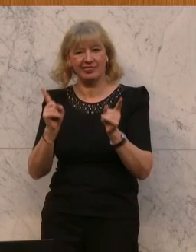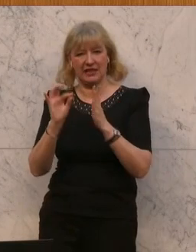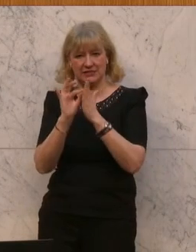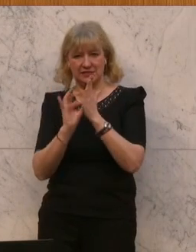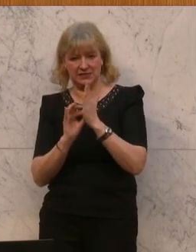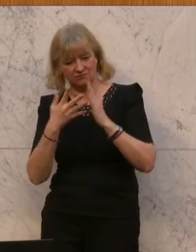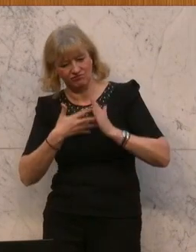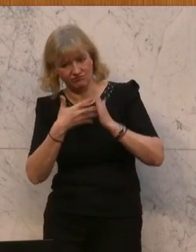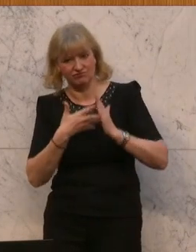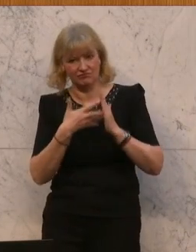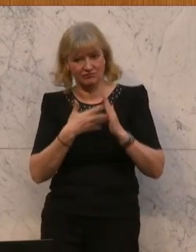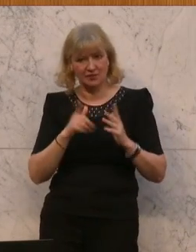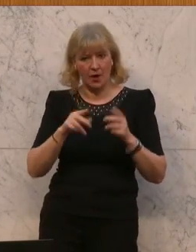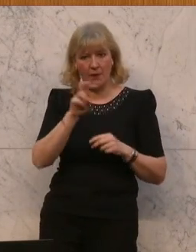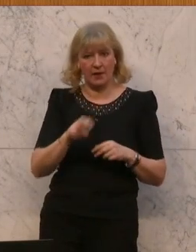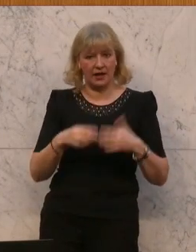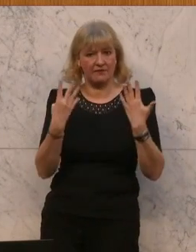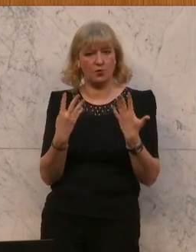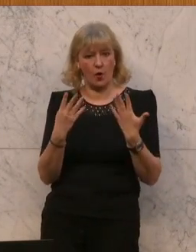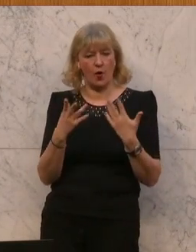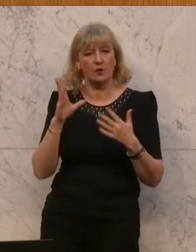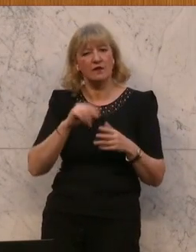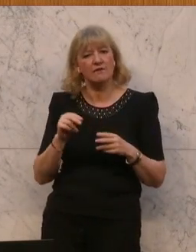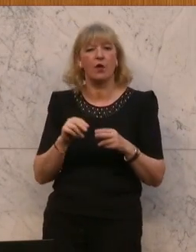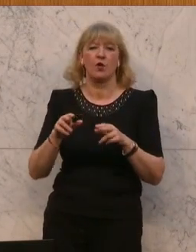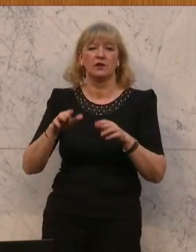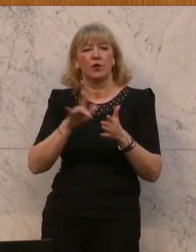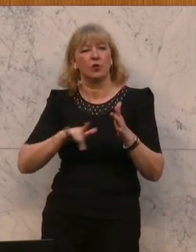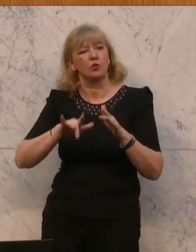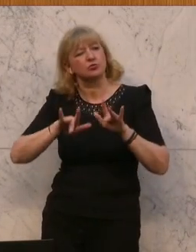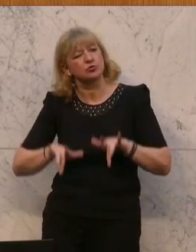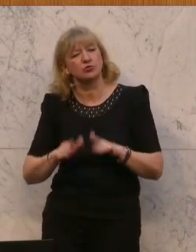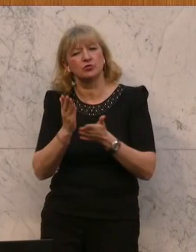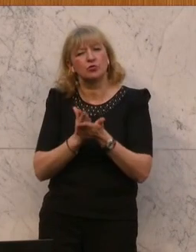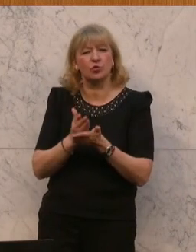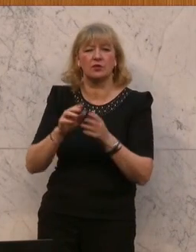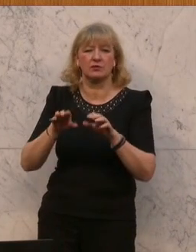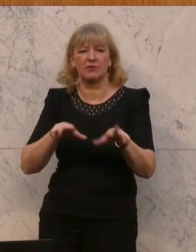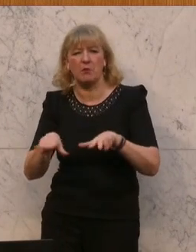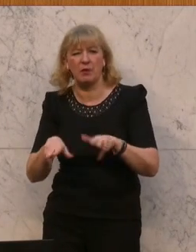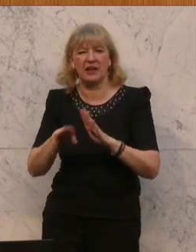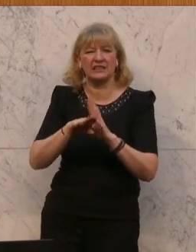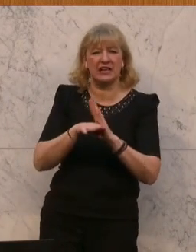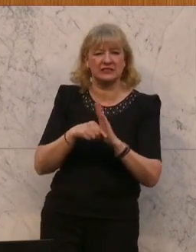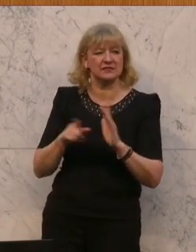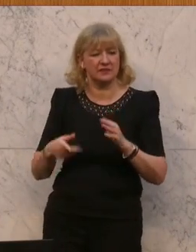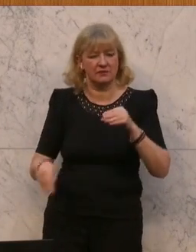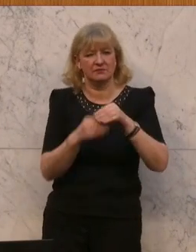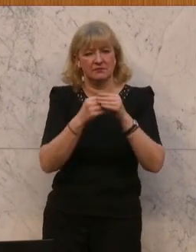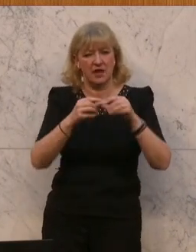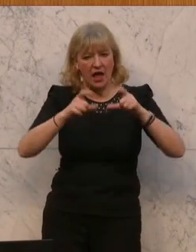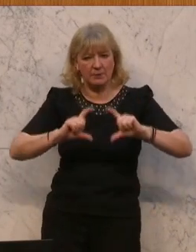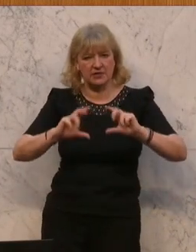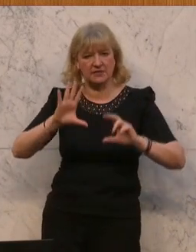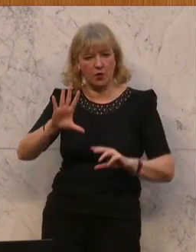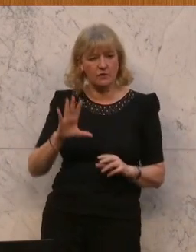Erklärung des § 9 des Hypothekar- und Immobilienkreditgesetzes machen wird mit einer Ergänzung im Absatz 5, dass nicht